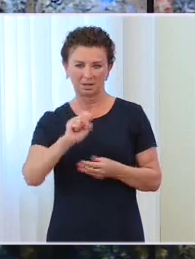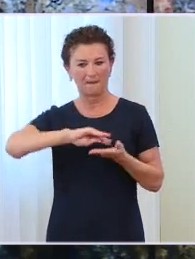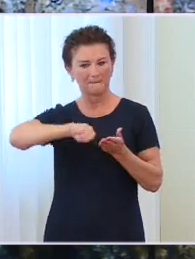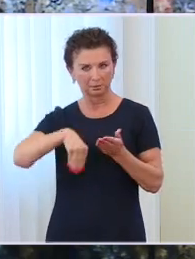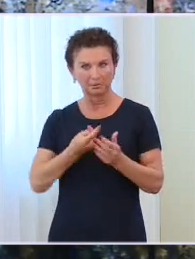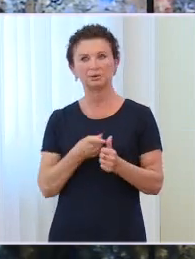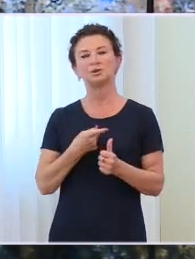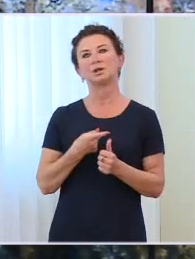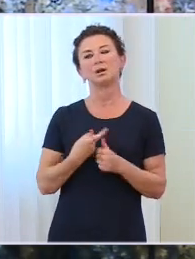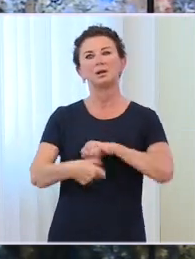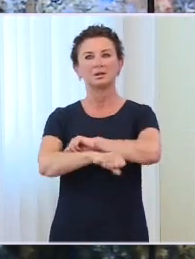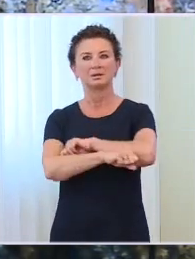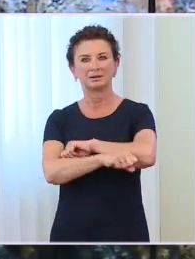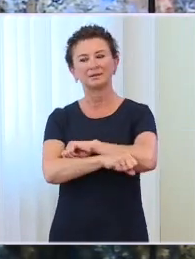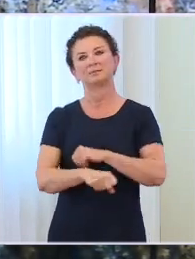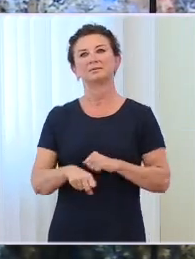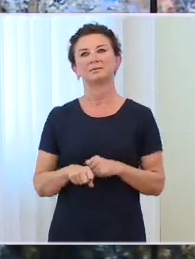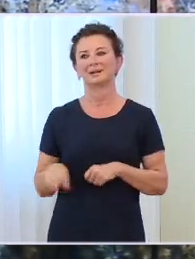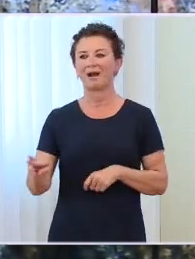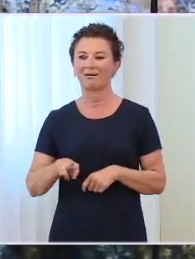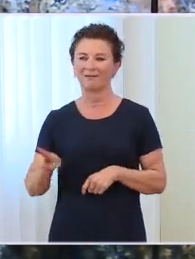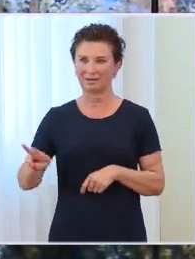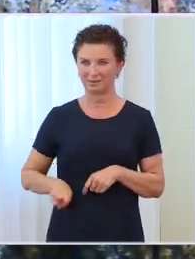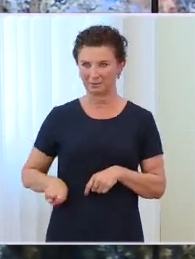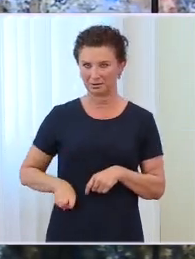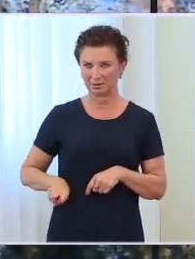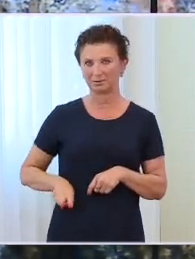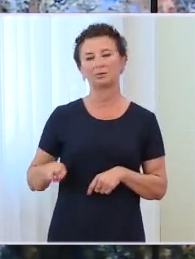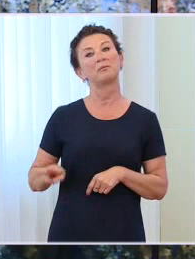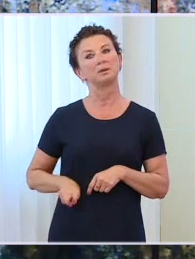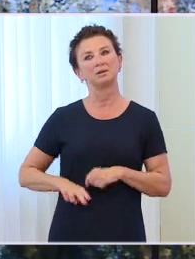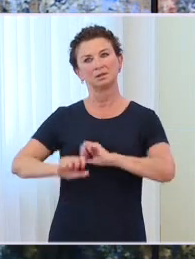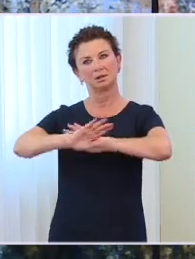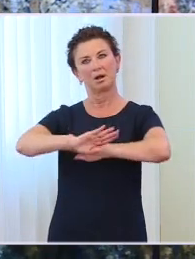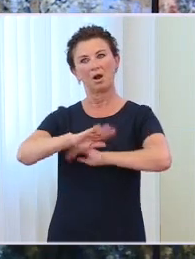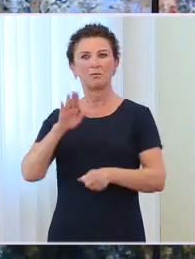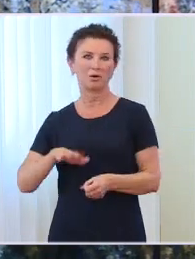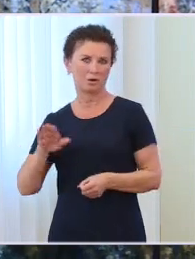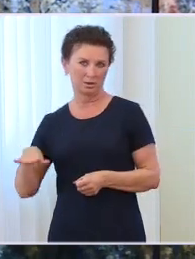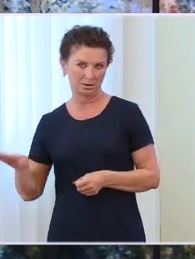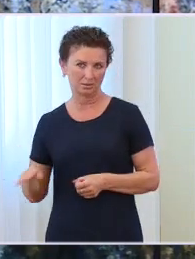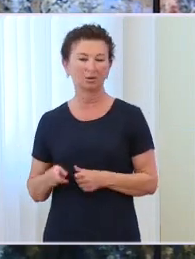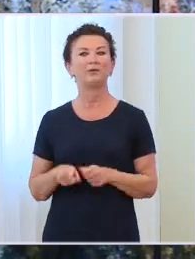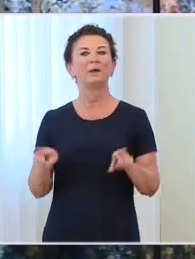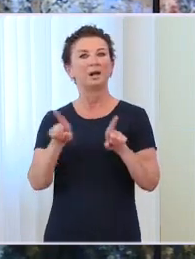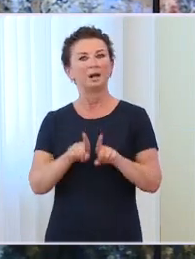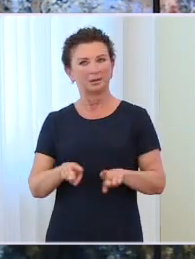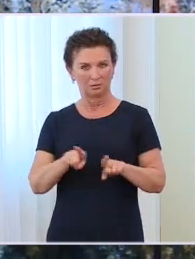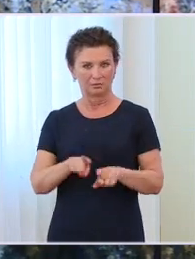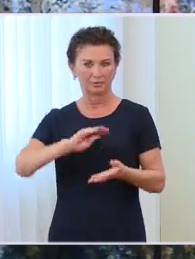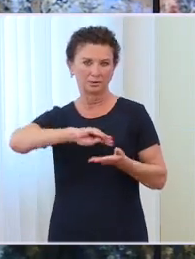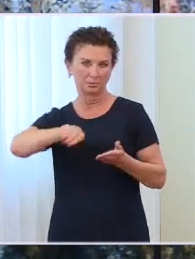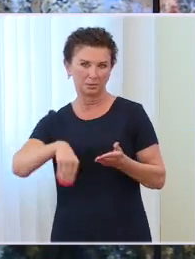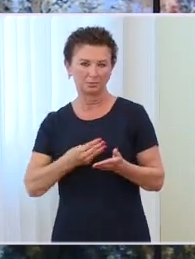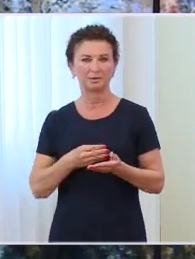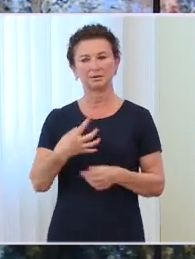wiceprezes Rady Ministrów, pan premier minister obrony narodowej. Ale również podpiszą dyrektorzy muzeum, to